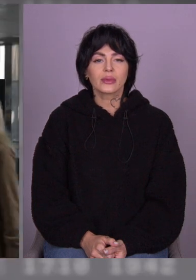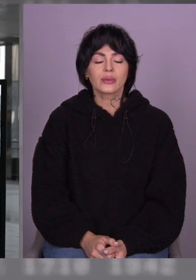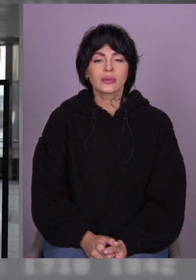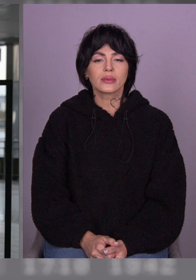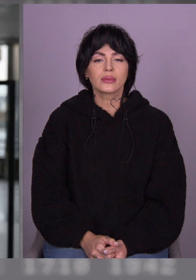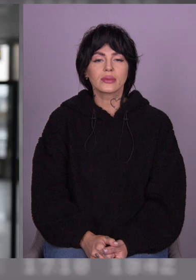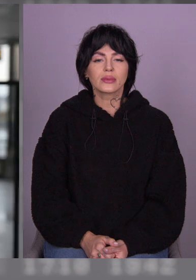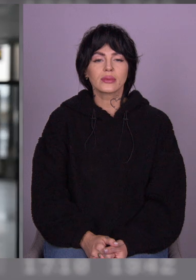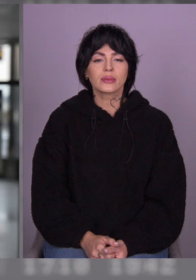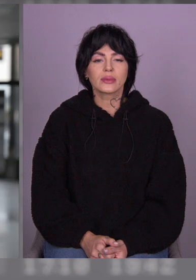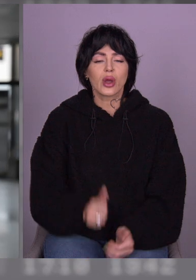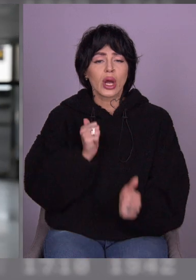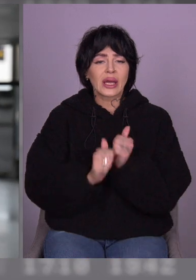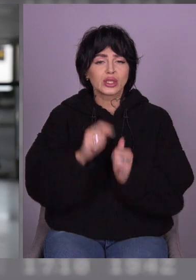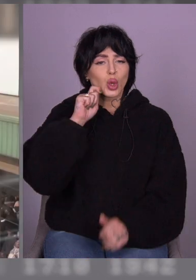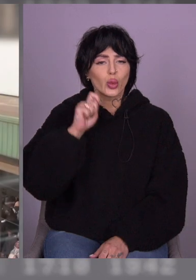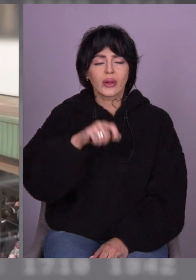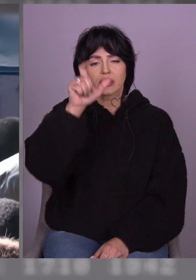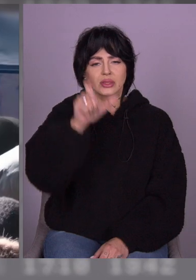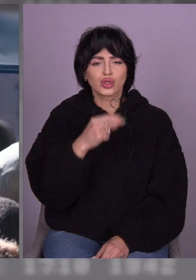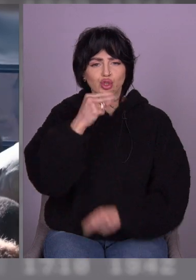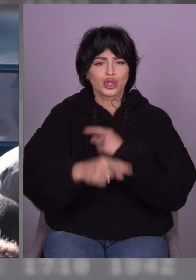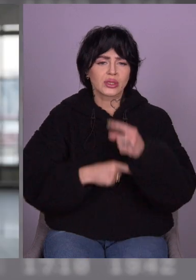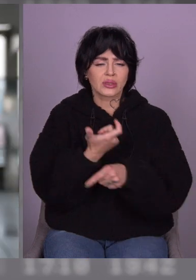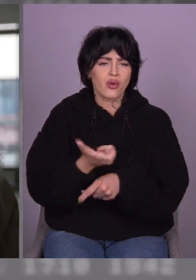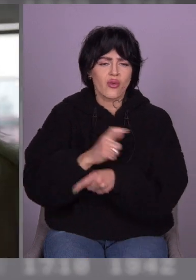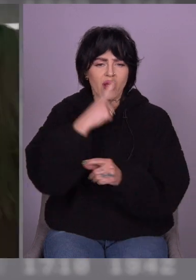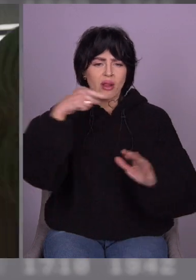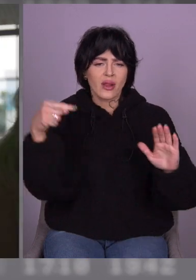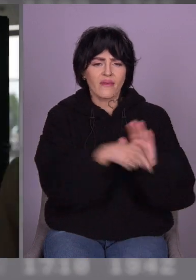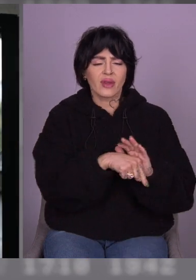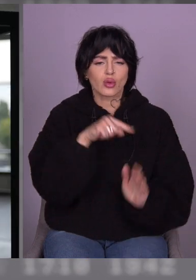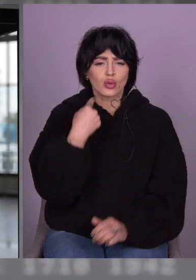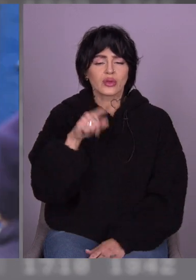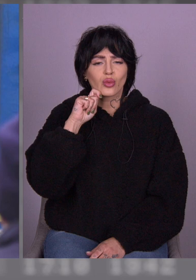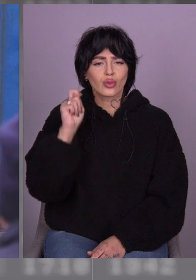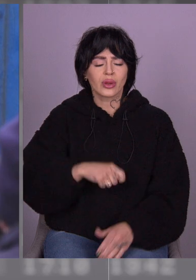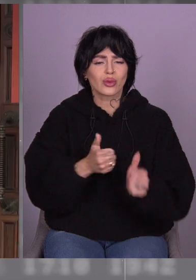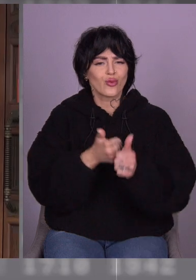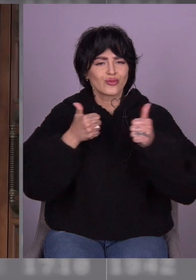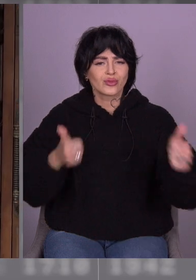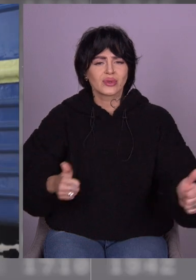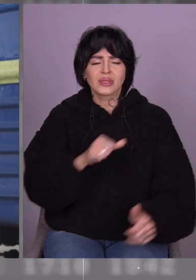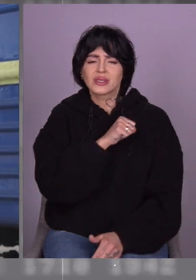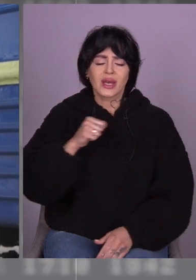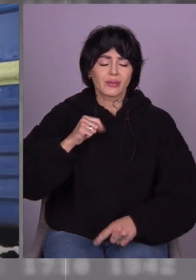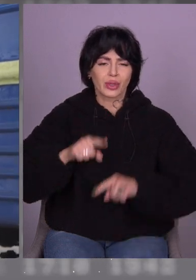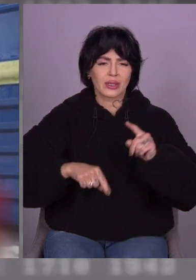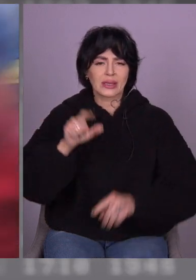Та майже кожен українець через повномасштабне вторгнення розлучився з найріднішою людиною.